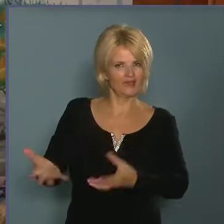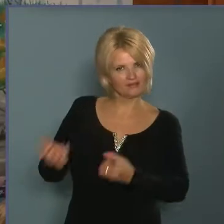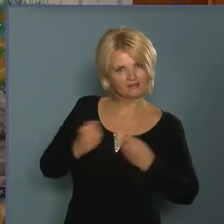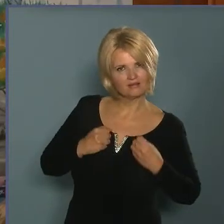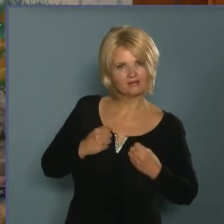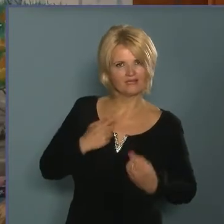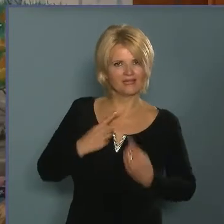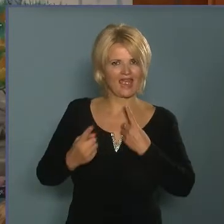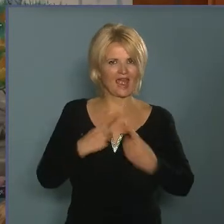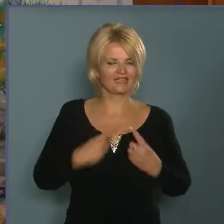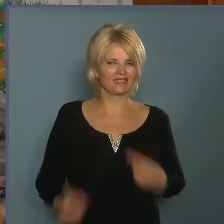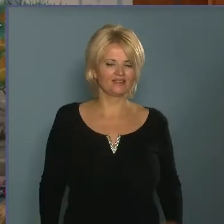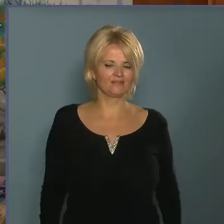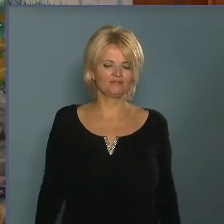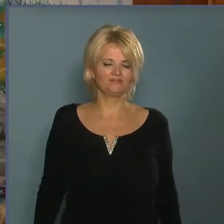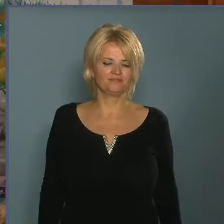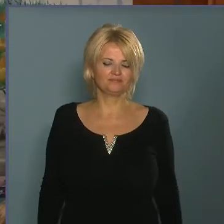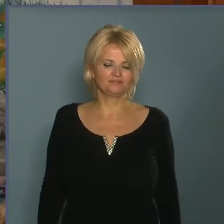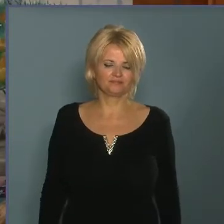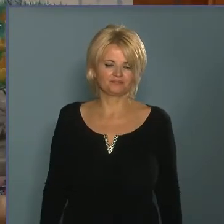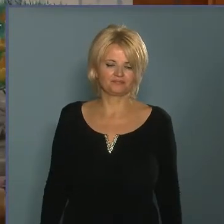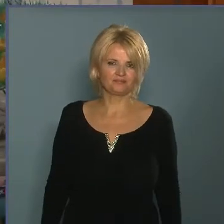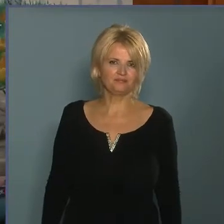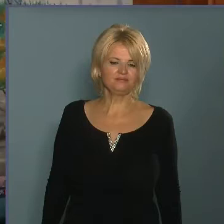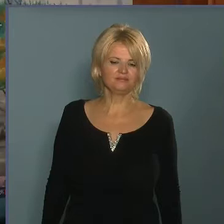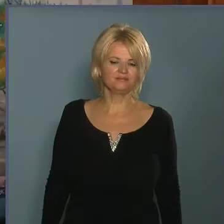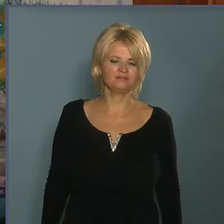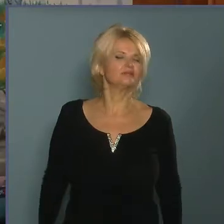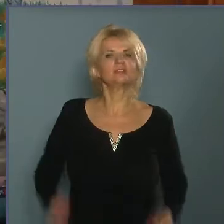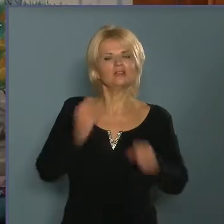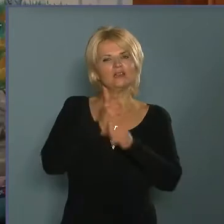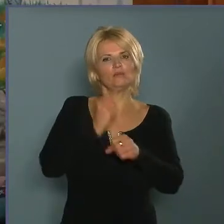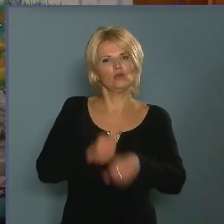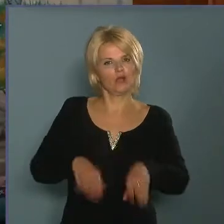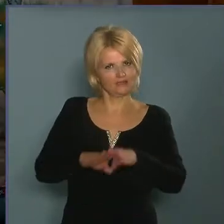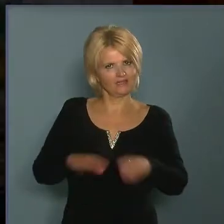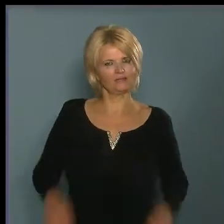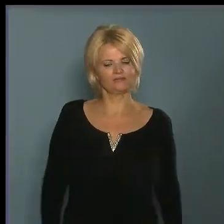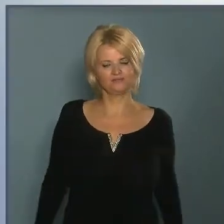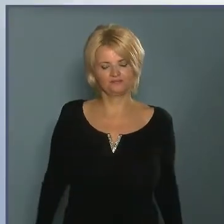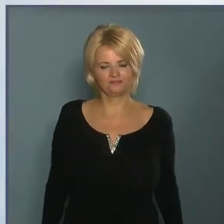megyek és játszom. Elképzelhetően mondjuk hiányzik egy kollega, az lehet, hogy a játékszobában találják meg? Elég valószínű, igen.